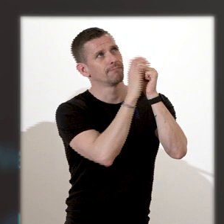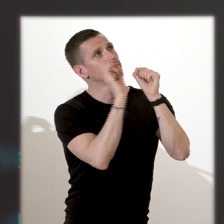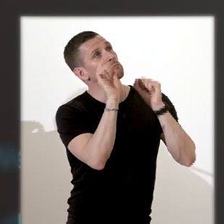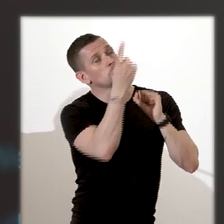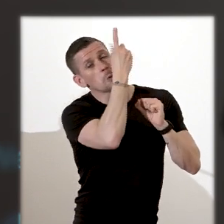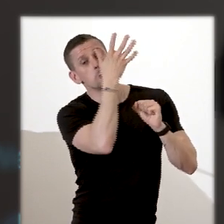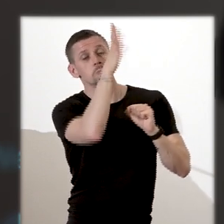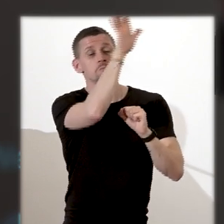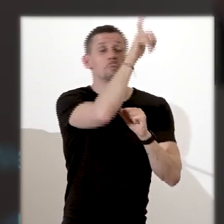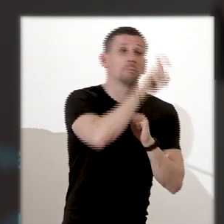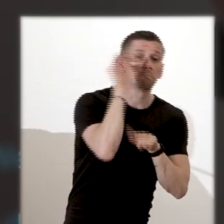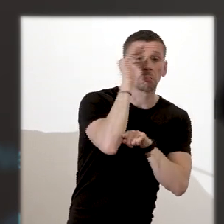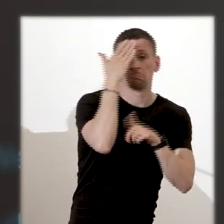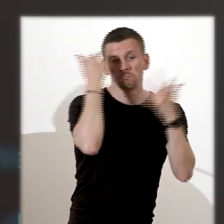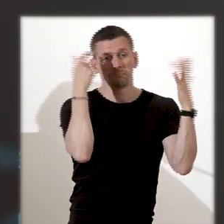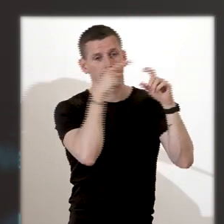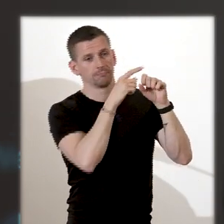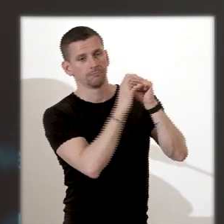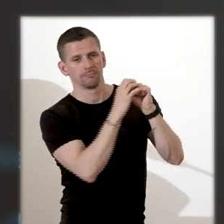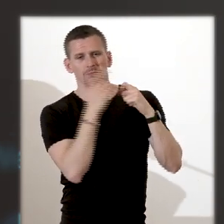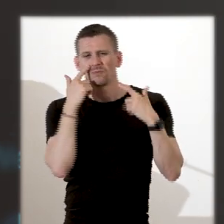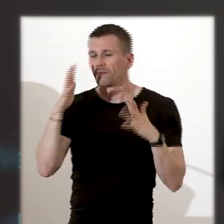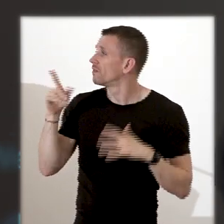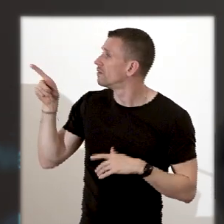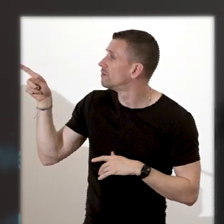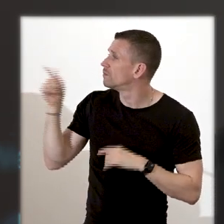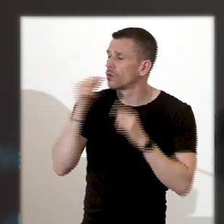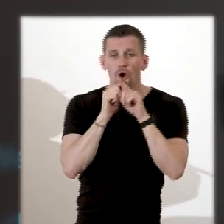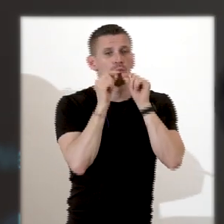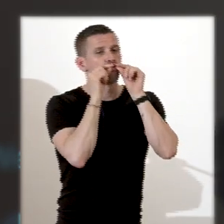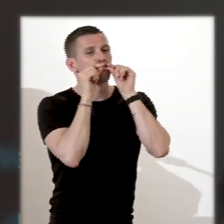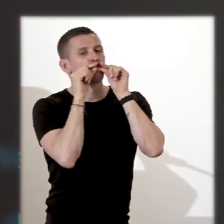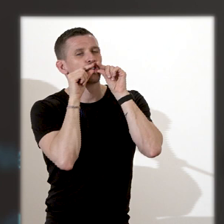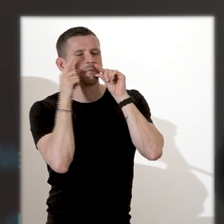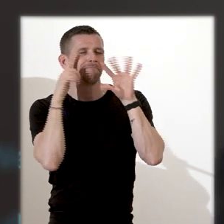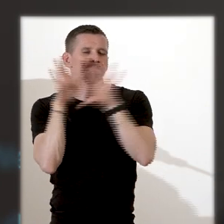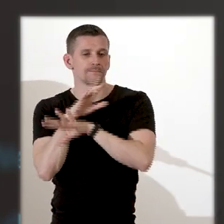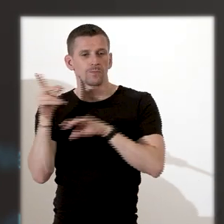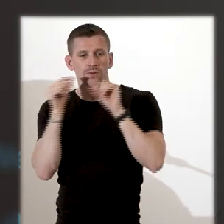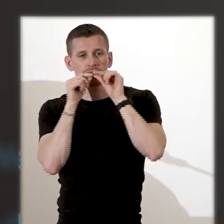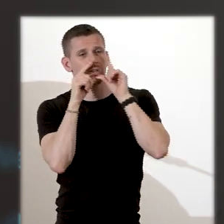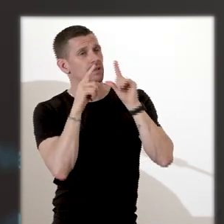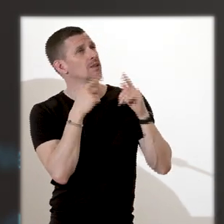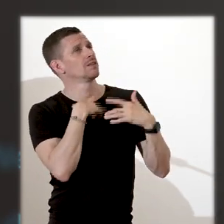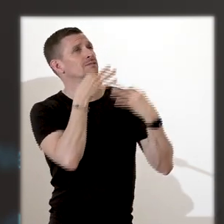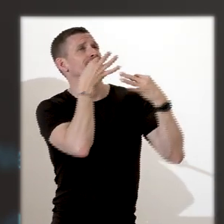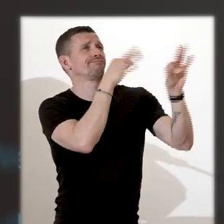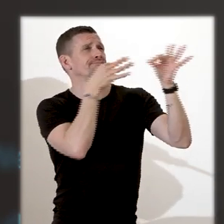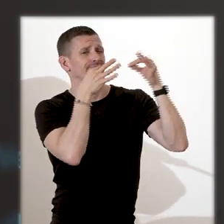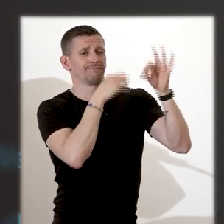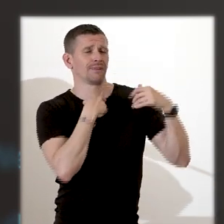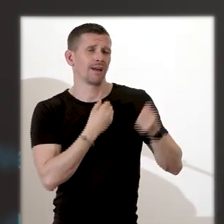les lèvres légèrement entreouvertes, on le voit moins ici, mais comme parlant, comme s'exprimant et demandant, donc